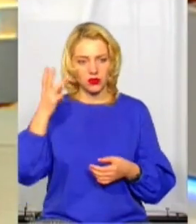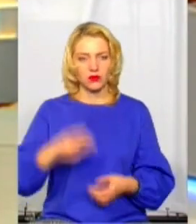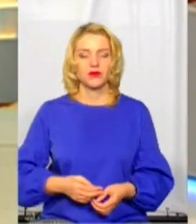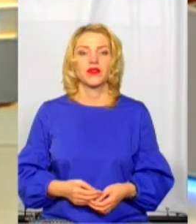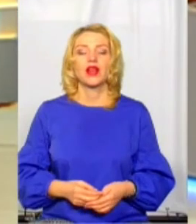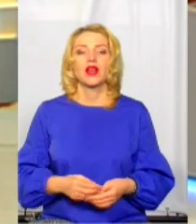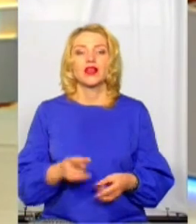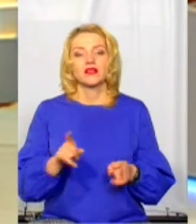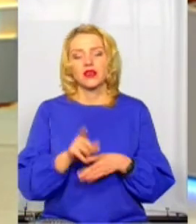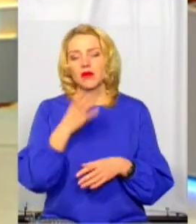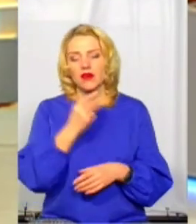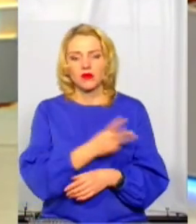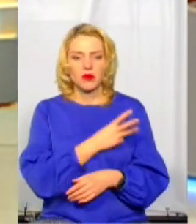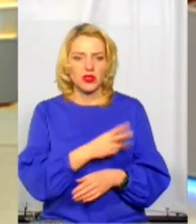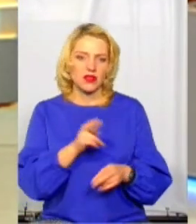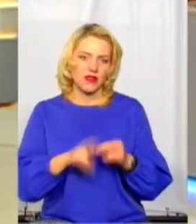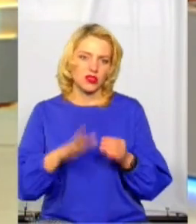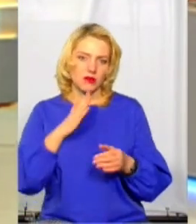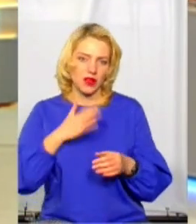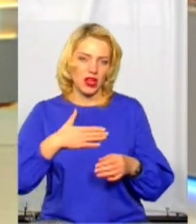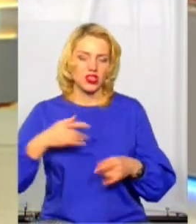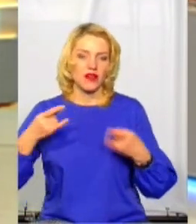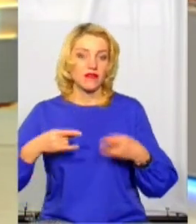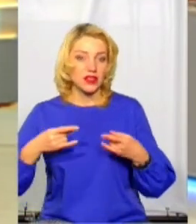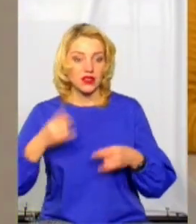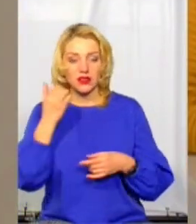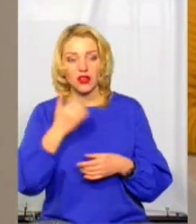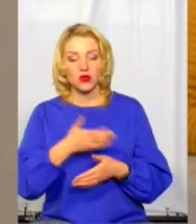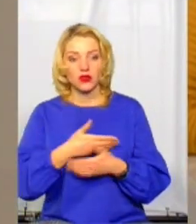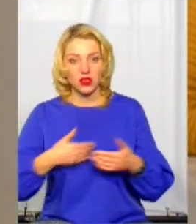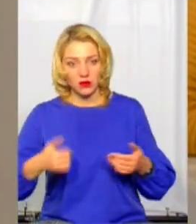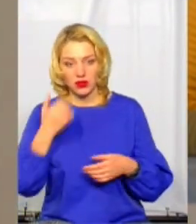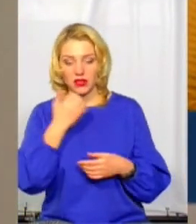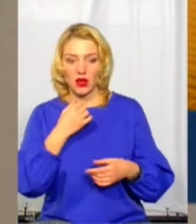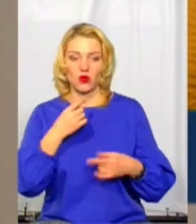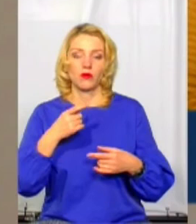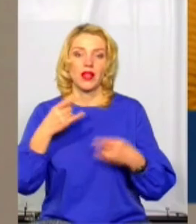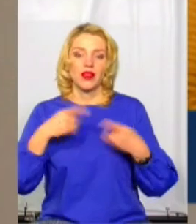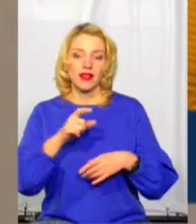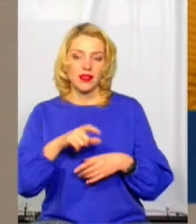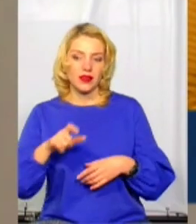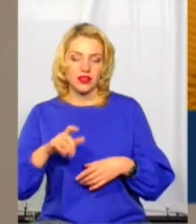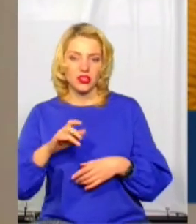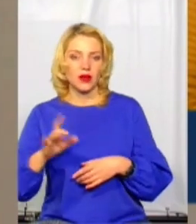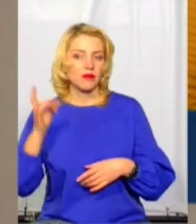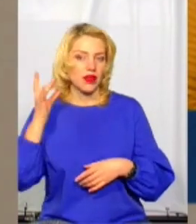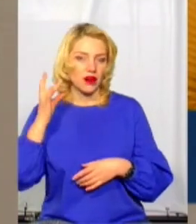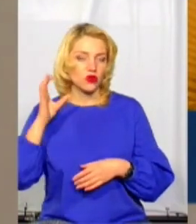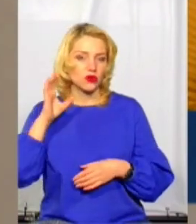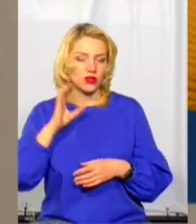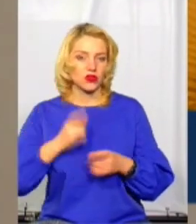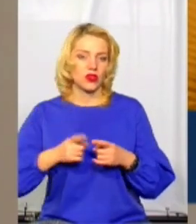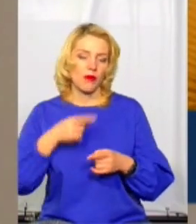гарними побажаннями ми і завершимо наш ефір. Дякую нам, дякую нашим телеглядачам та радіослухачам. Нагадаю, що сьогодні ми